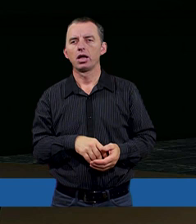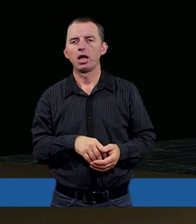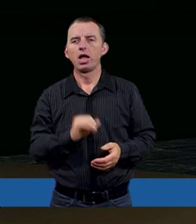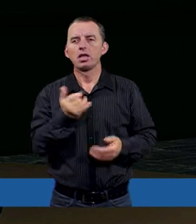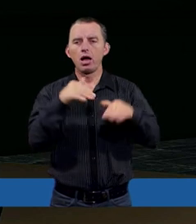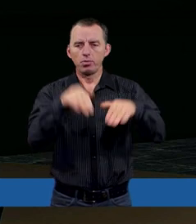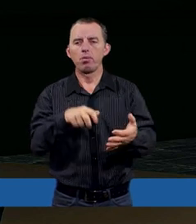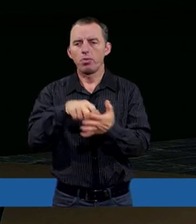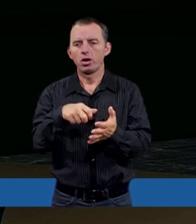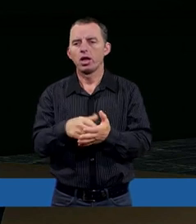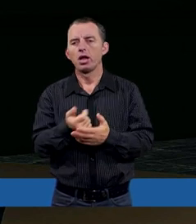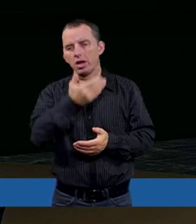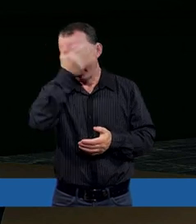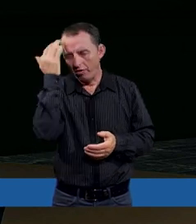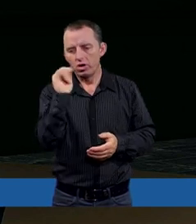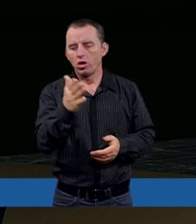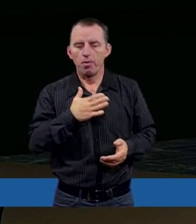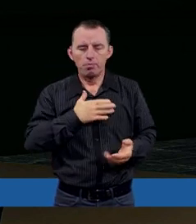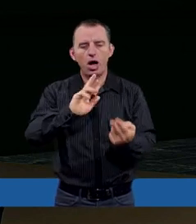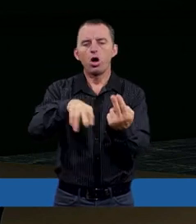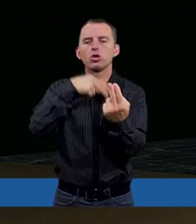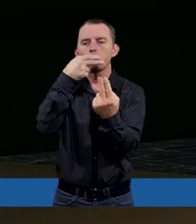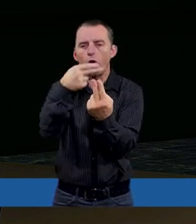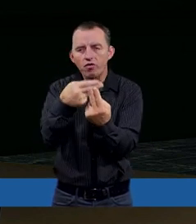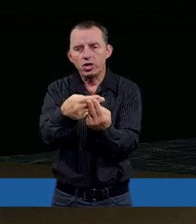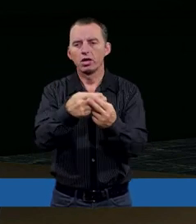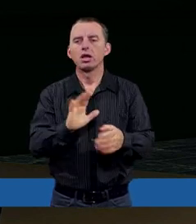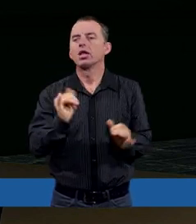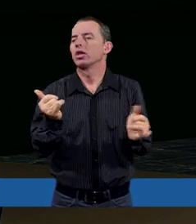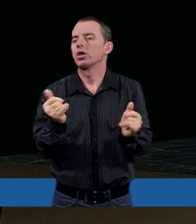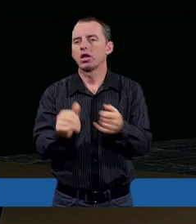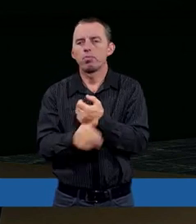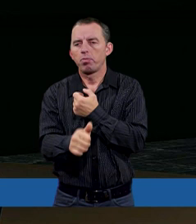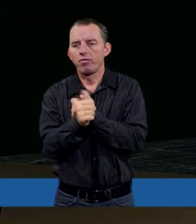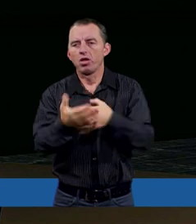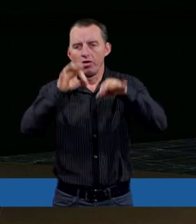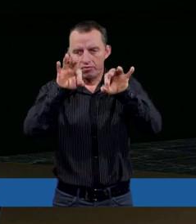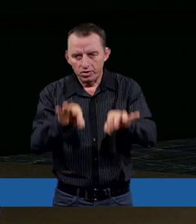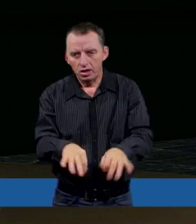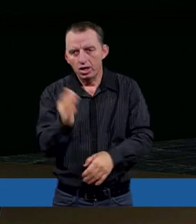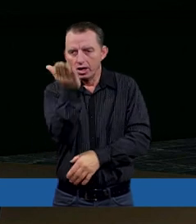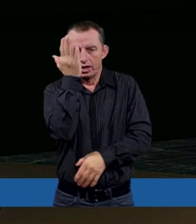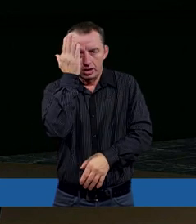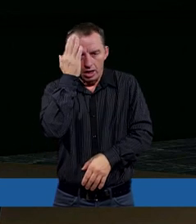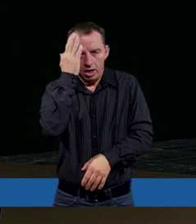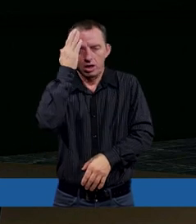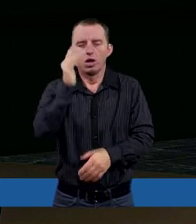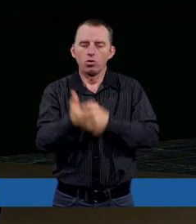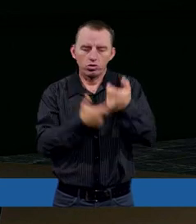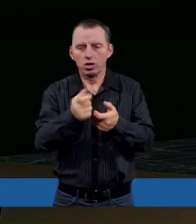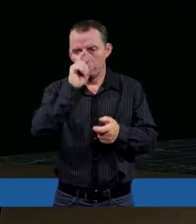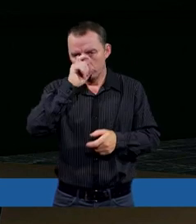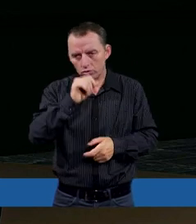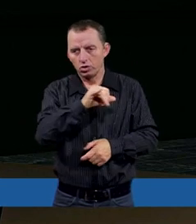A jak ma pokutować, jak nie wie, za co on ma odpowiadać? Z czego jest z powodu winny? Bo trzeba najpierw znać i rozumieć winę. Jeżeli popełniłem